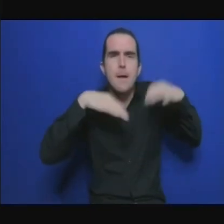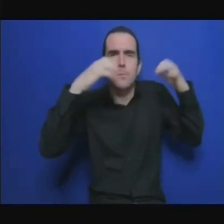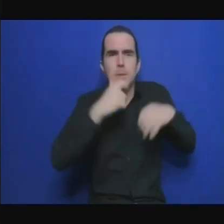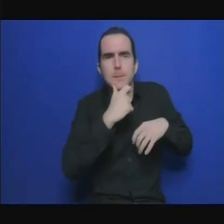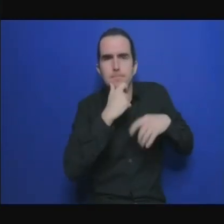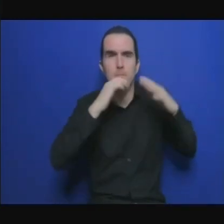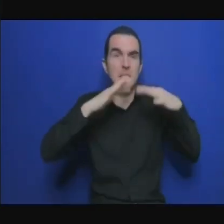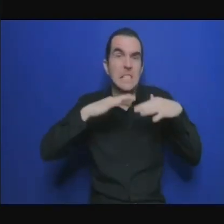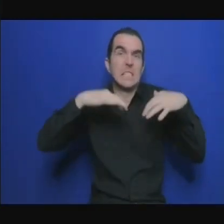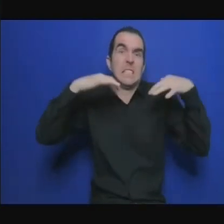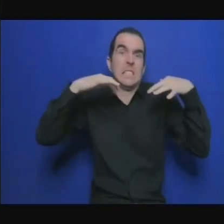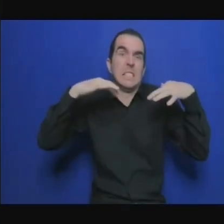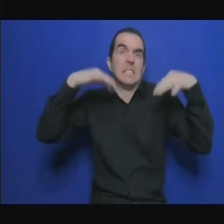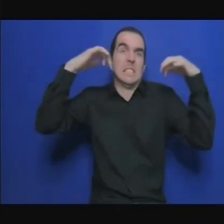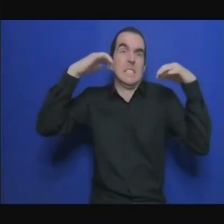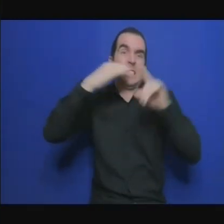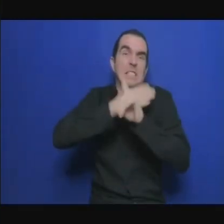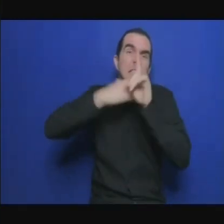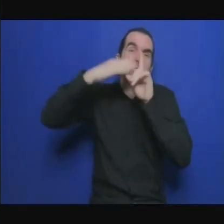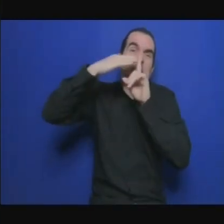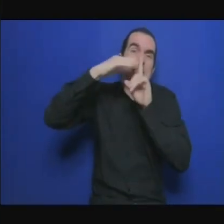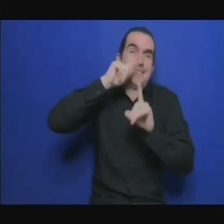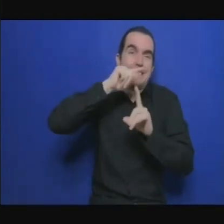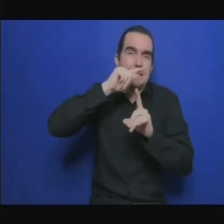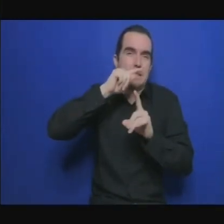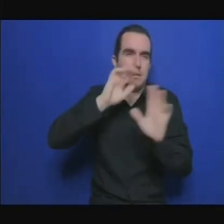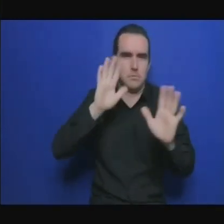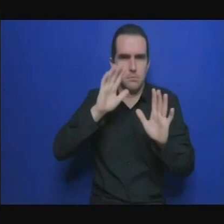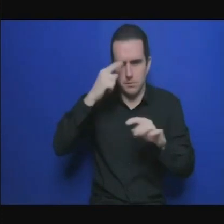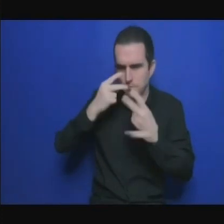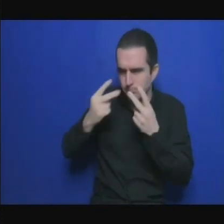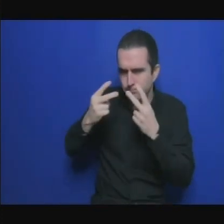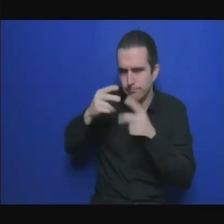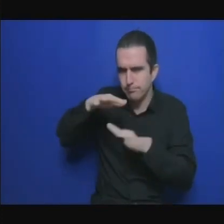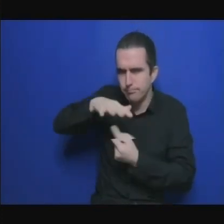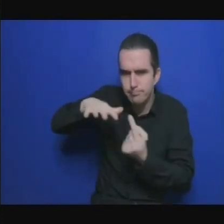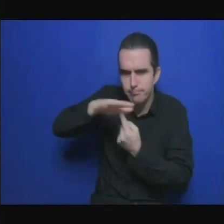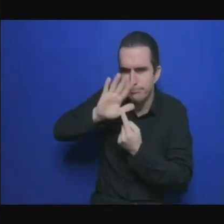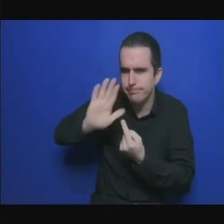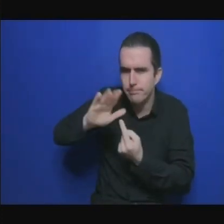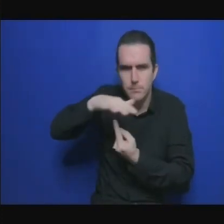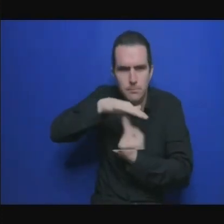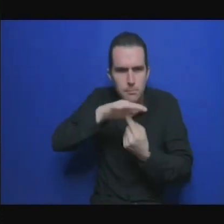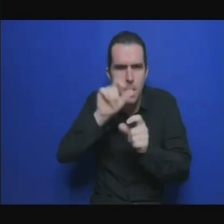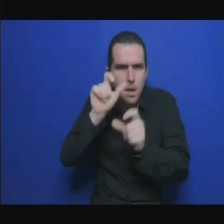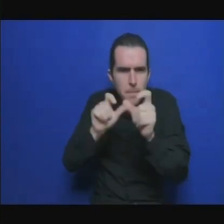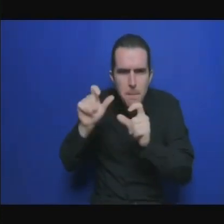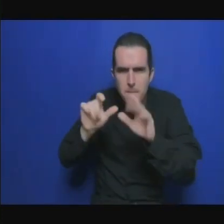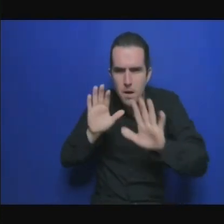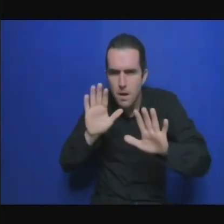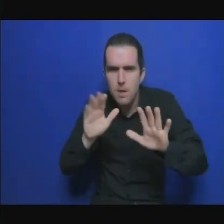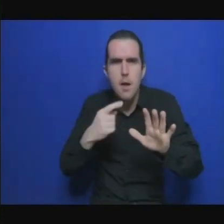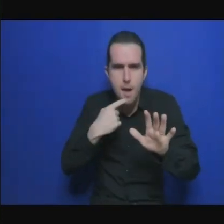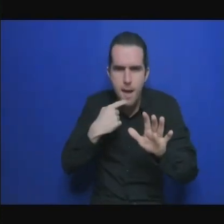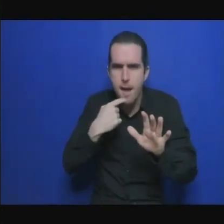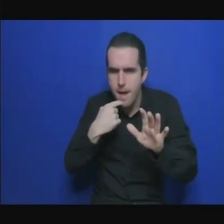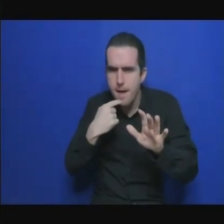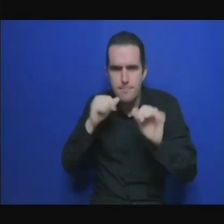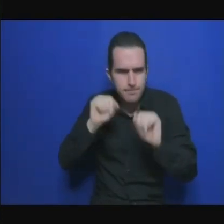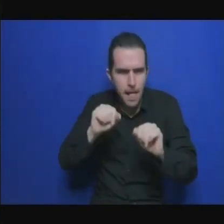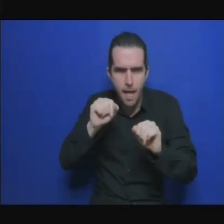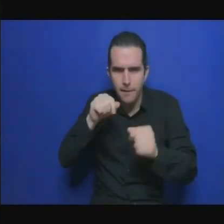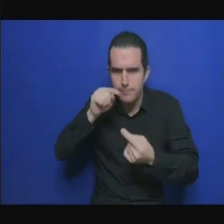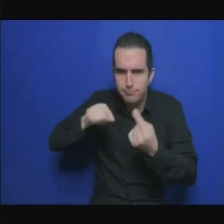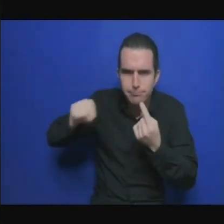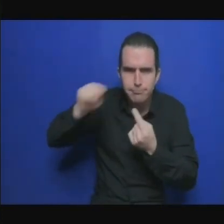des communautés des municipalités c'est là qu'on arrive à faire quelque chose de concret donc merci beaucoup merci beaucoup pour ça Cody